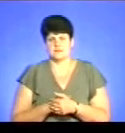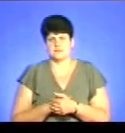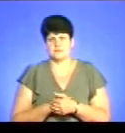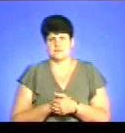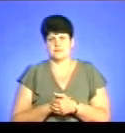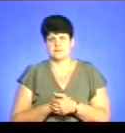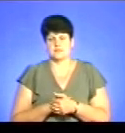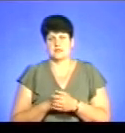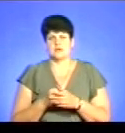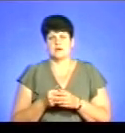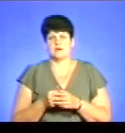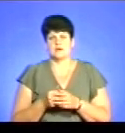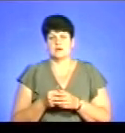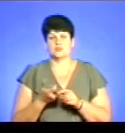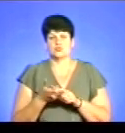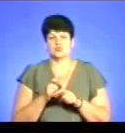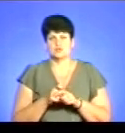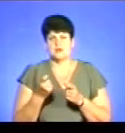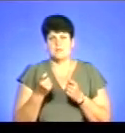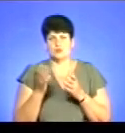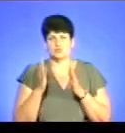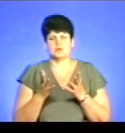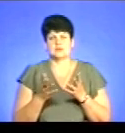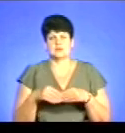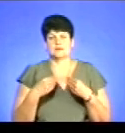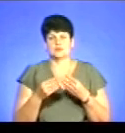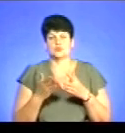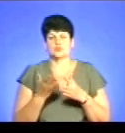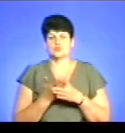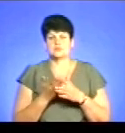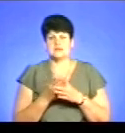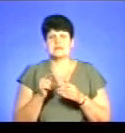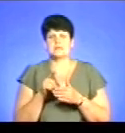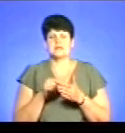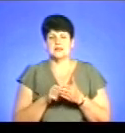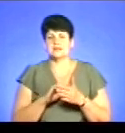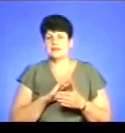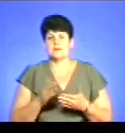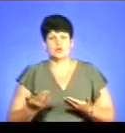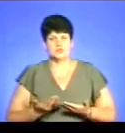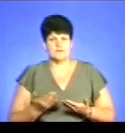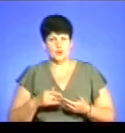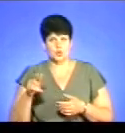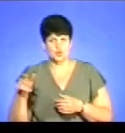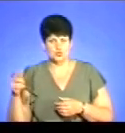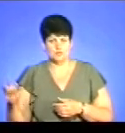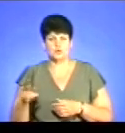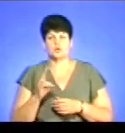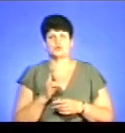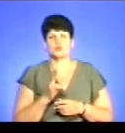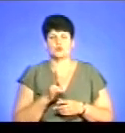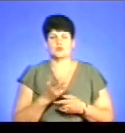Дуже мало буде розраховано субсидій. Тому що ті питання, де не проживають особи якісь, хто